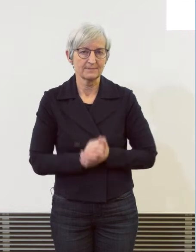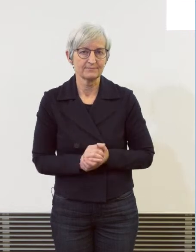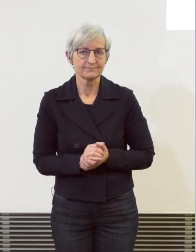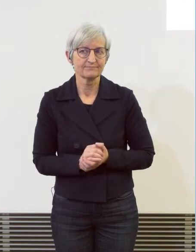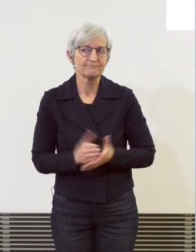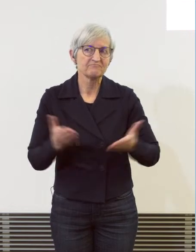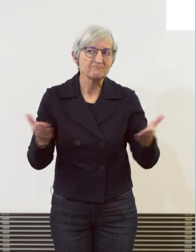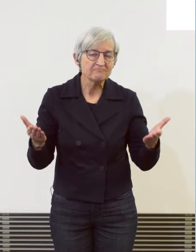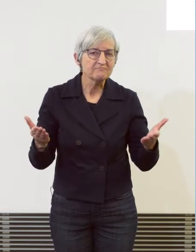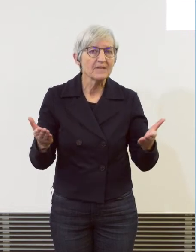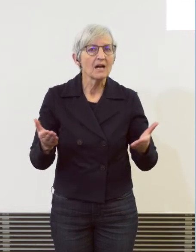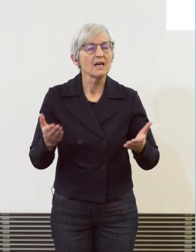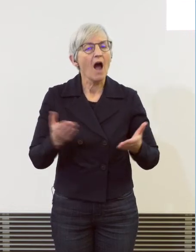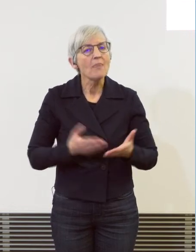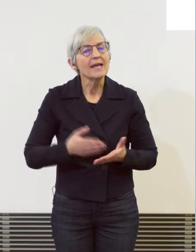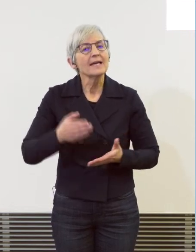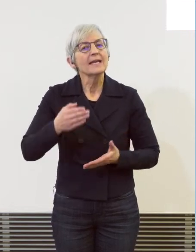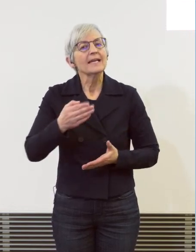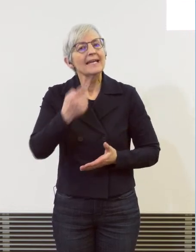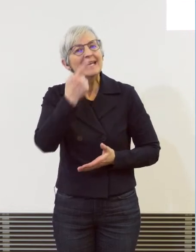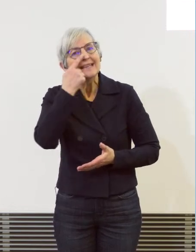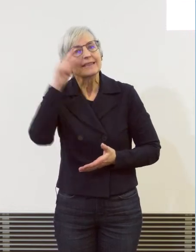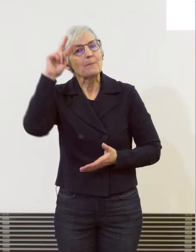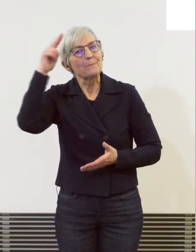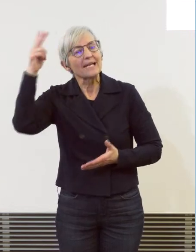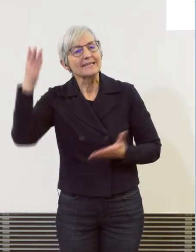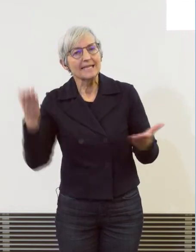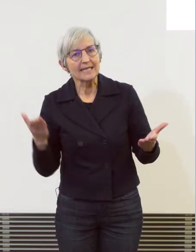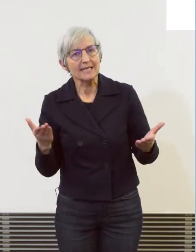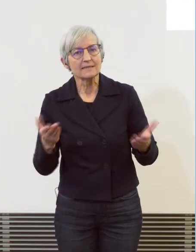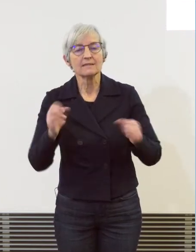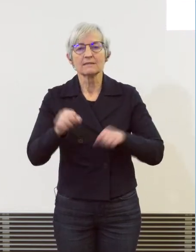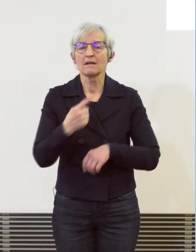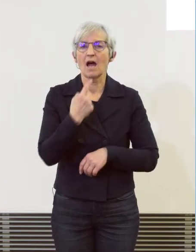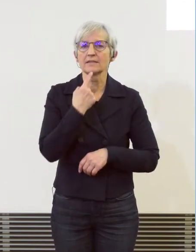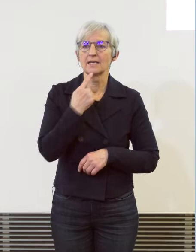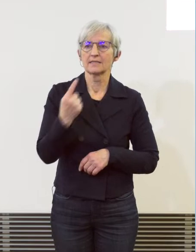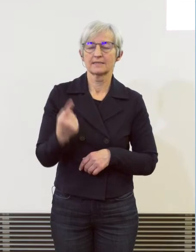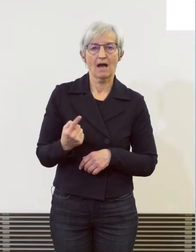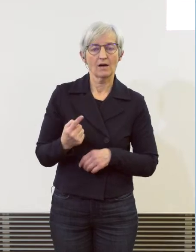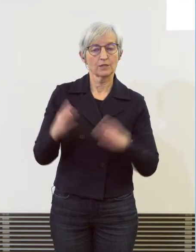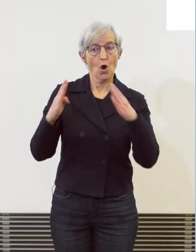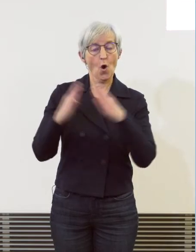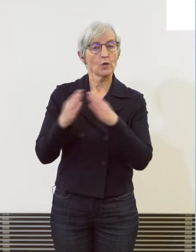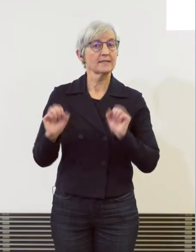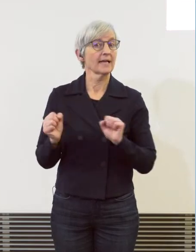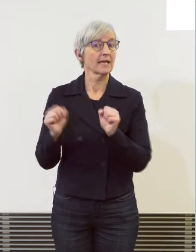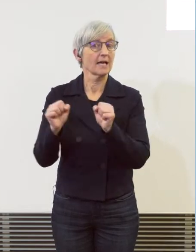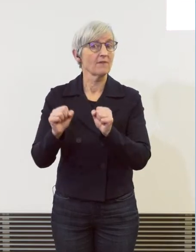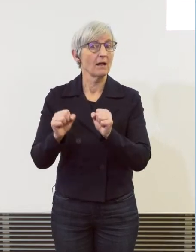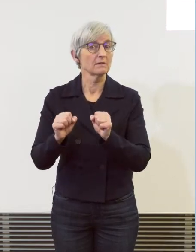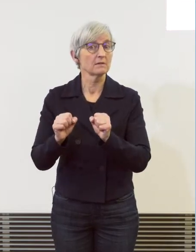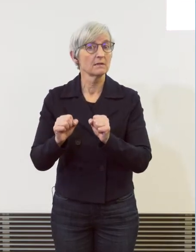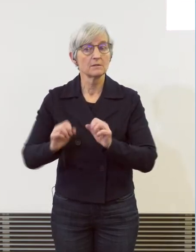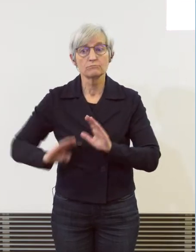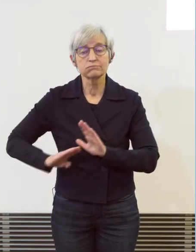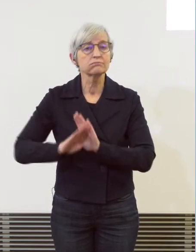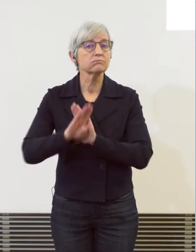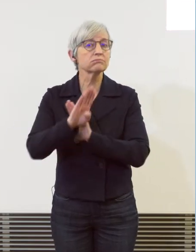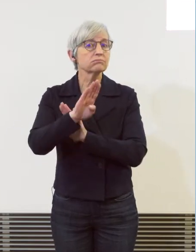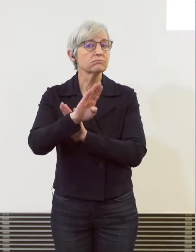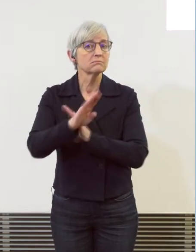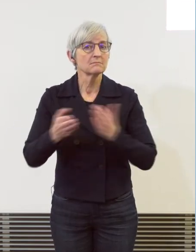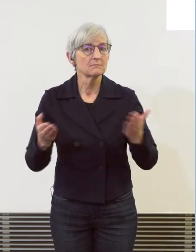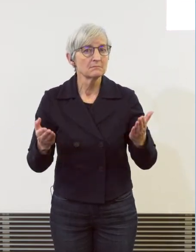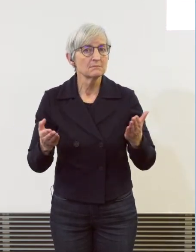üblen Delikte gegen häusliche Gewalt haben insgesamt zugenommen. Man kann aber auch sagen, weil